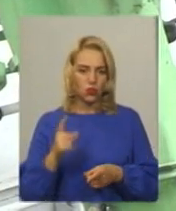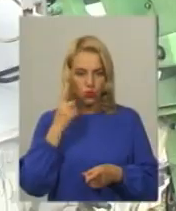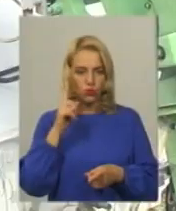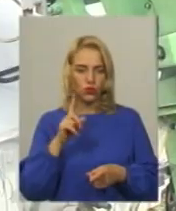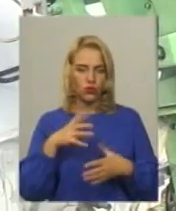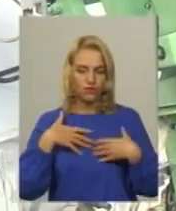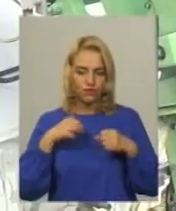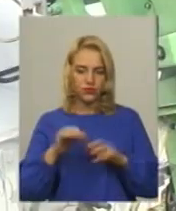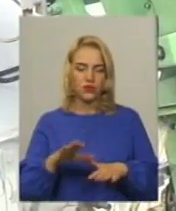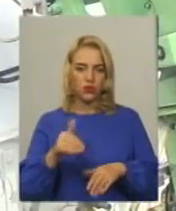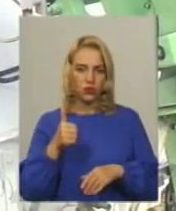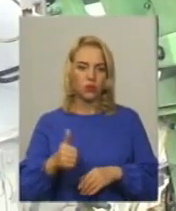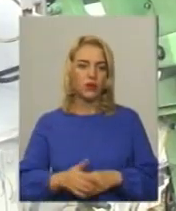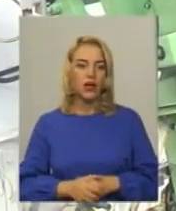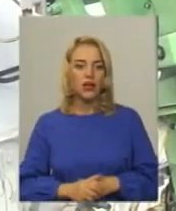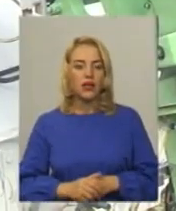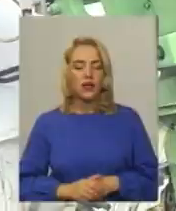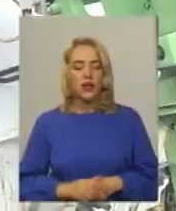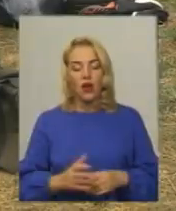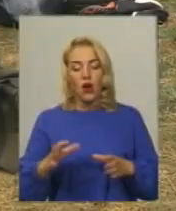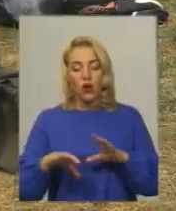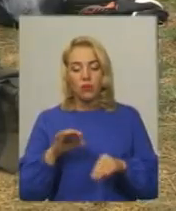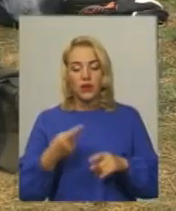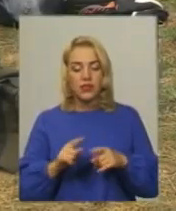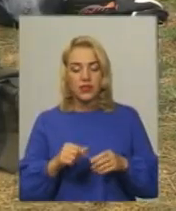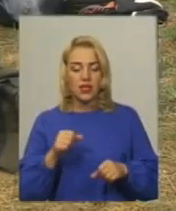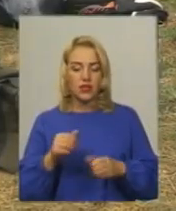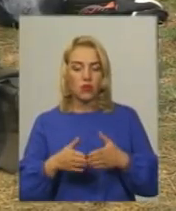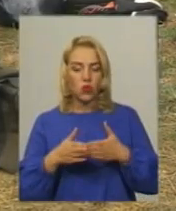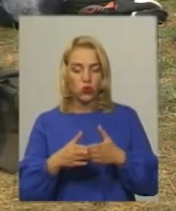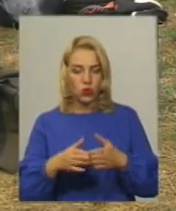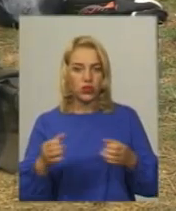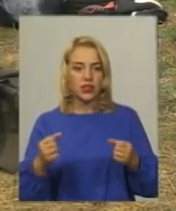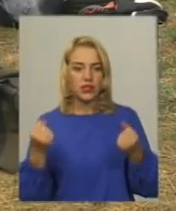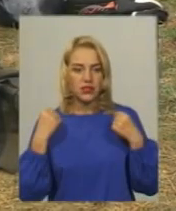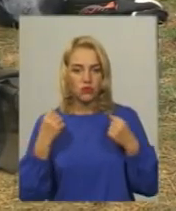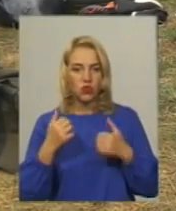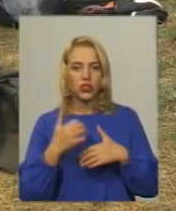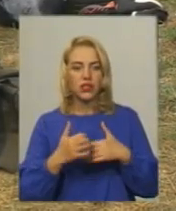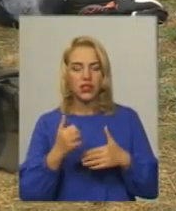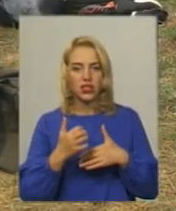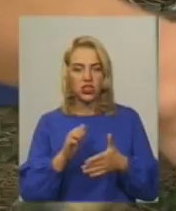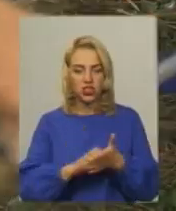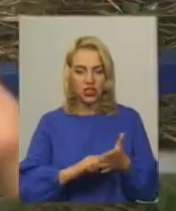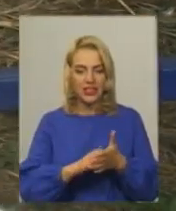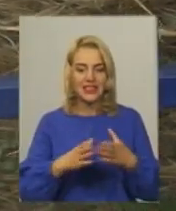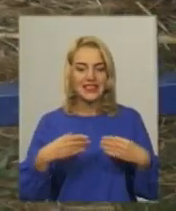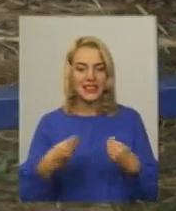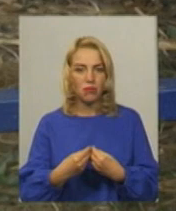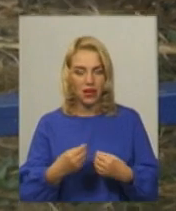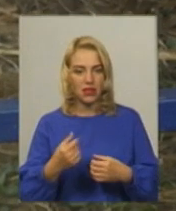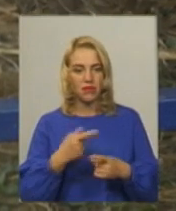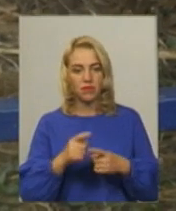з'їздив Ярослав розповідає, обрав водно-моторний спорт через сімейну традицію У родині ним займається батько та старший брат Денис 18